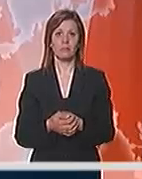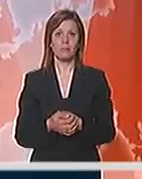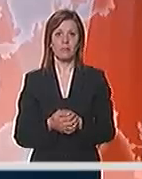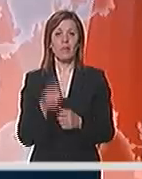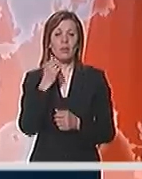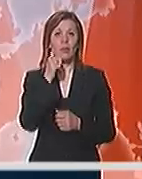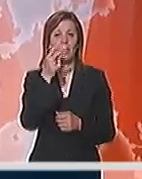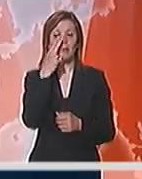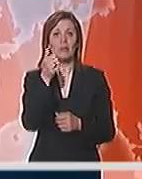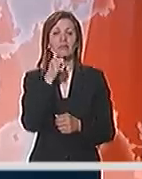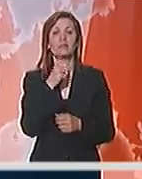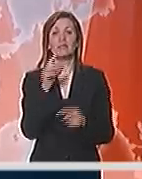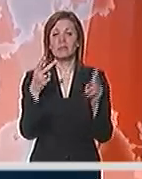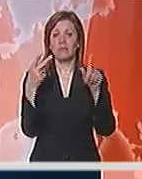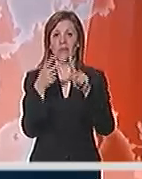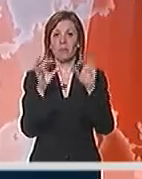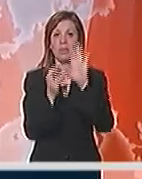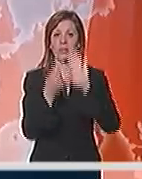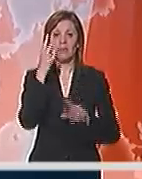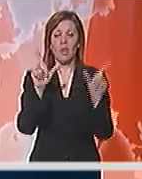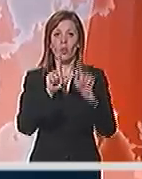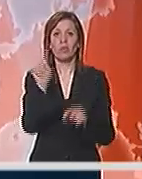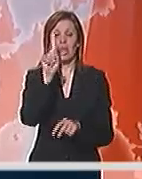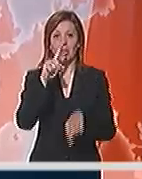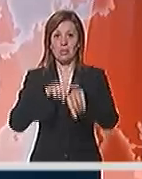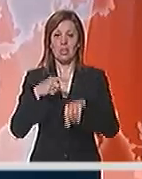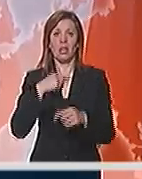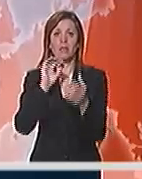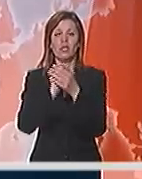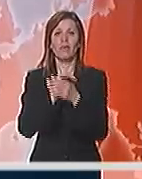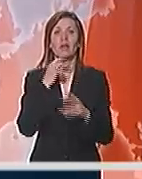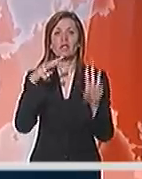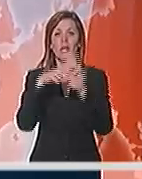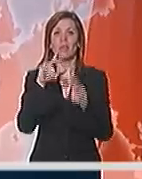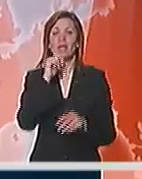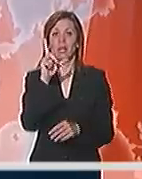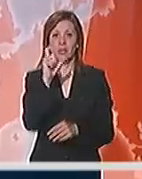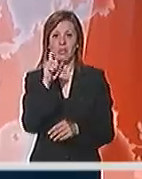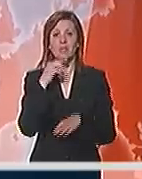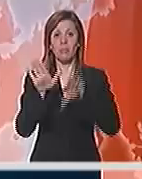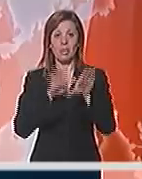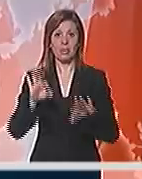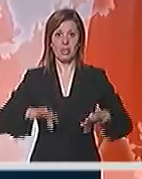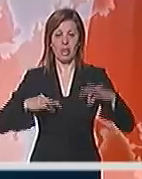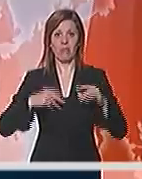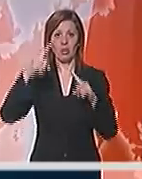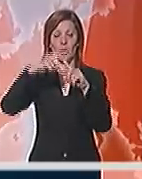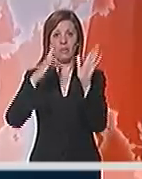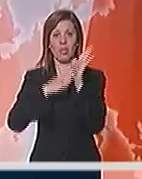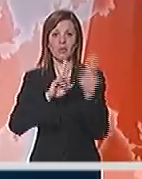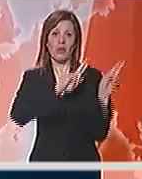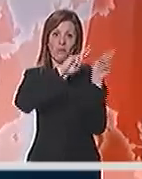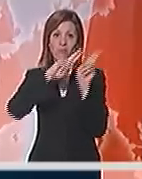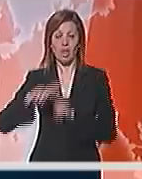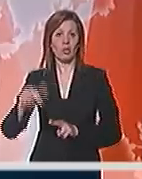Dobar dan, gledajte vesti televizije B92 u 13 časova. Ja sam Živana Šaponja Ilić. Ministar zdravlja Tomica Milosavljević